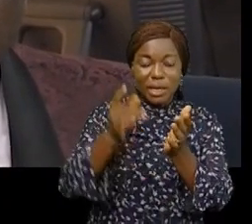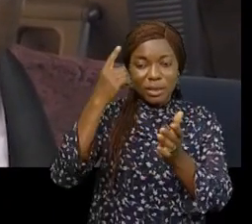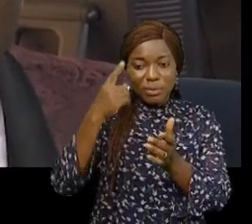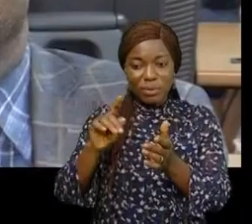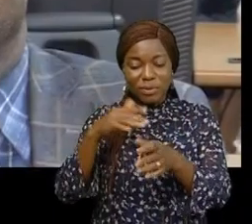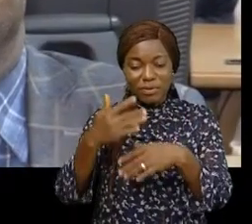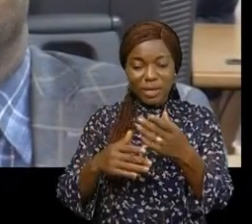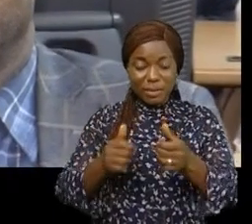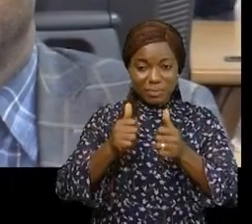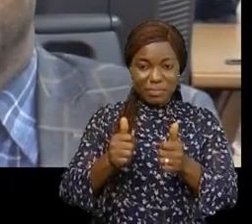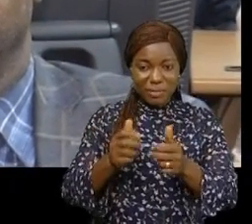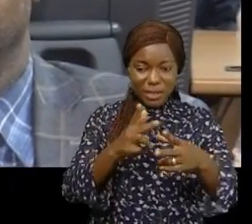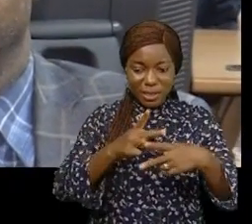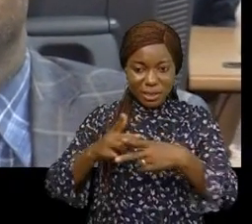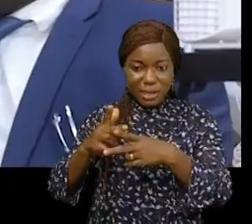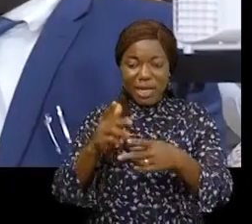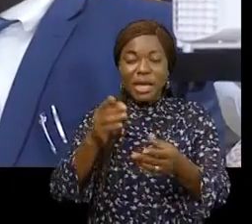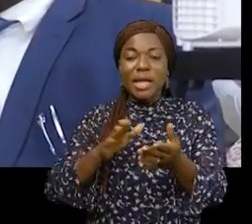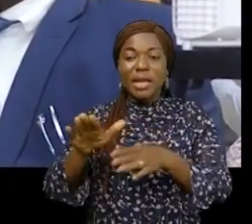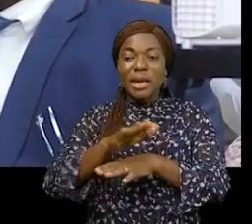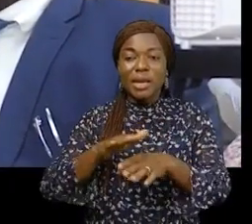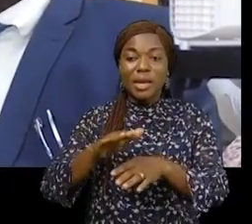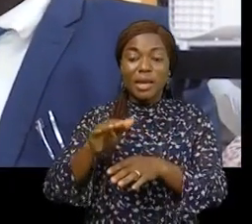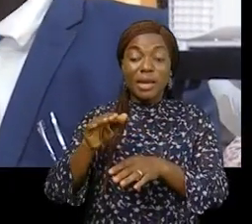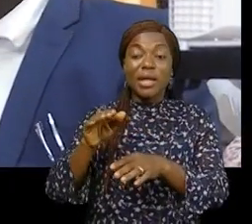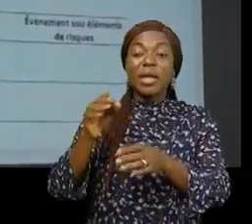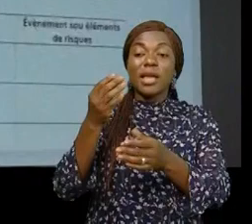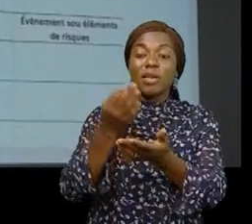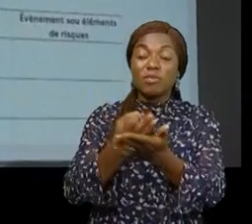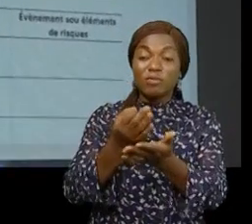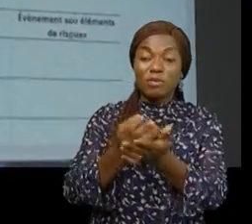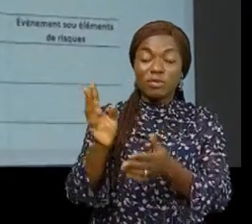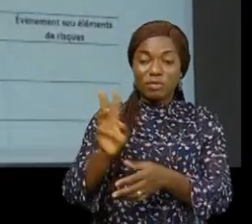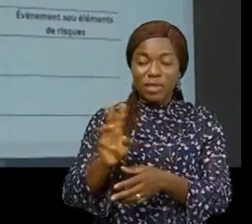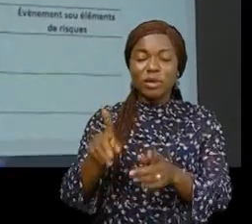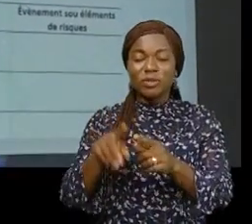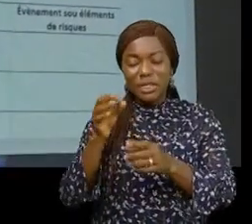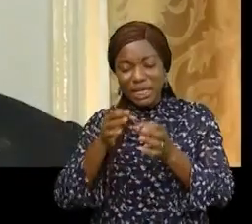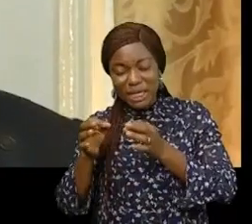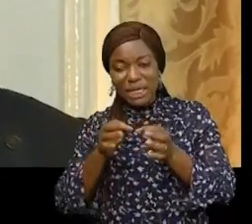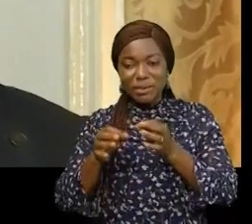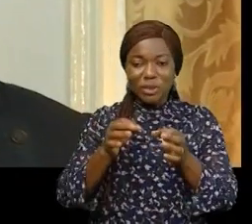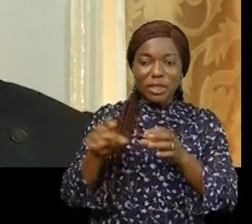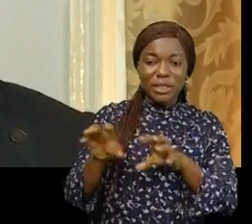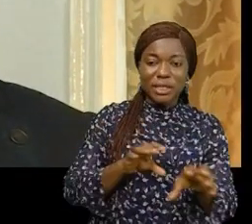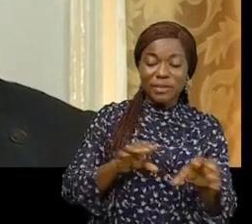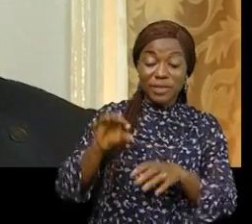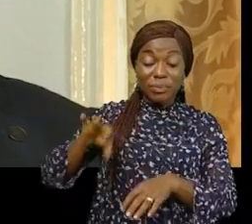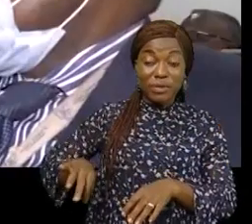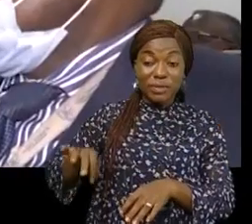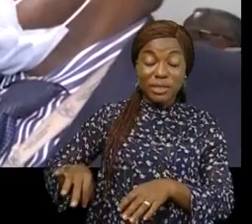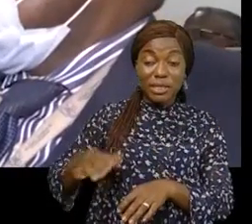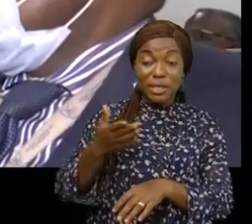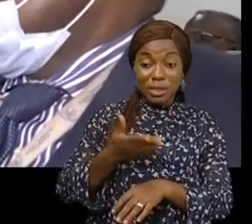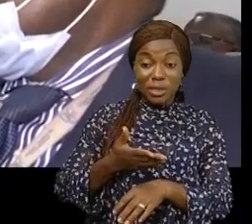afin de bien gérer le fond public en assurant le contrôle et le monitoring des activités dont les bénéficiaires ultimes